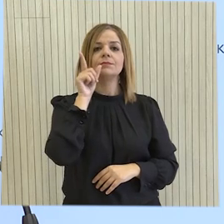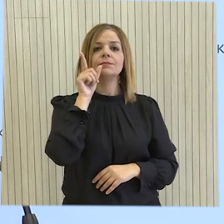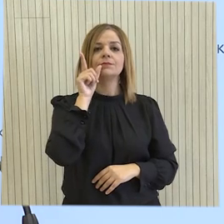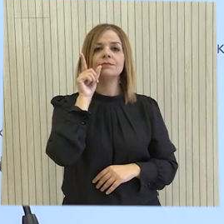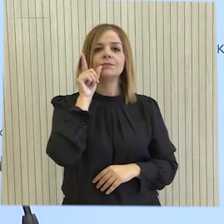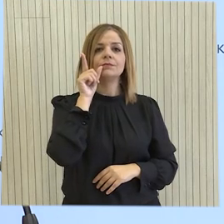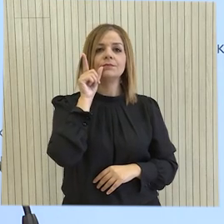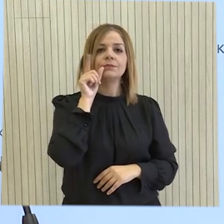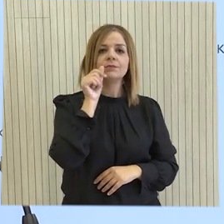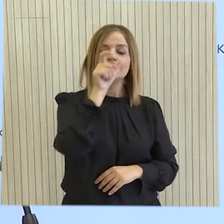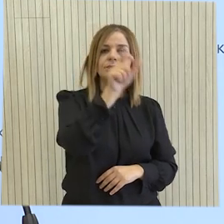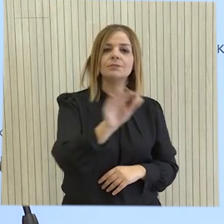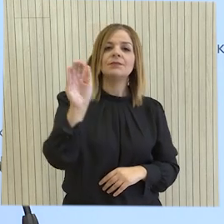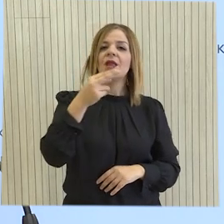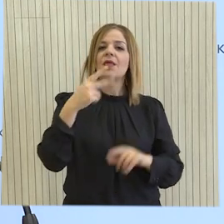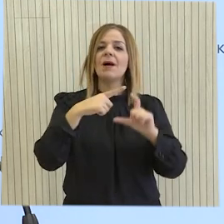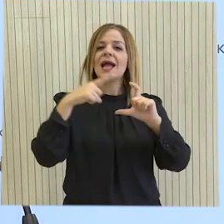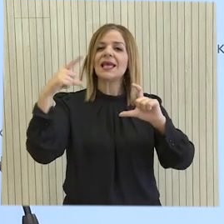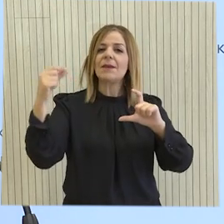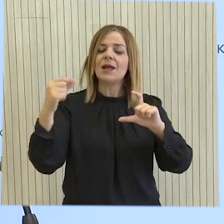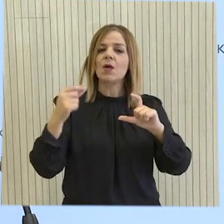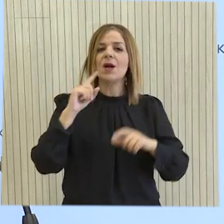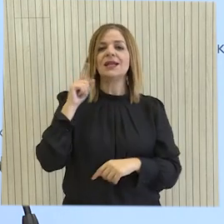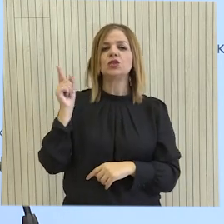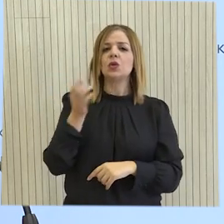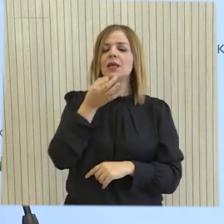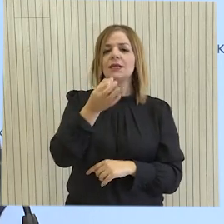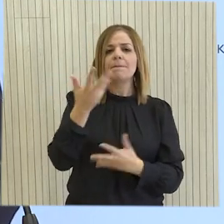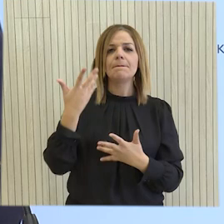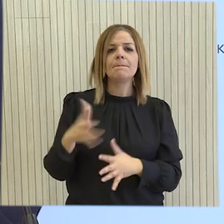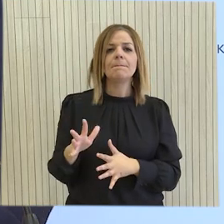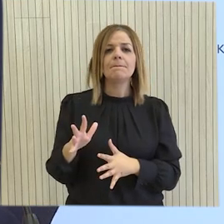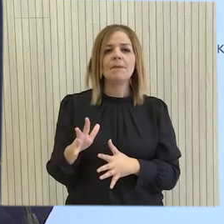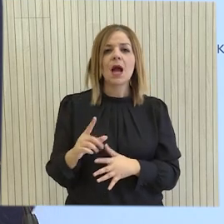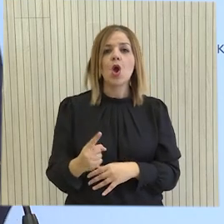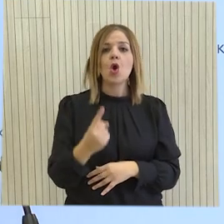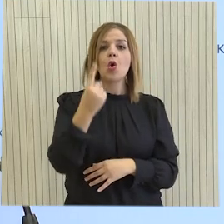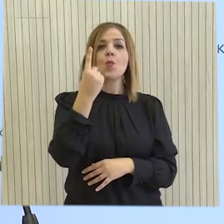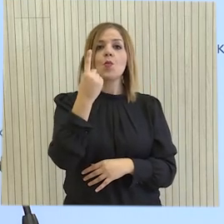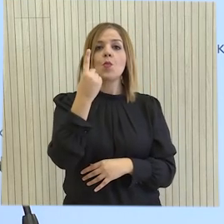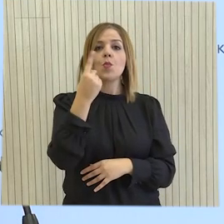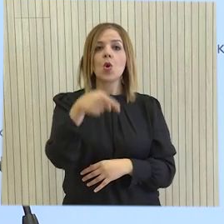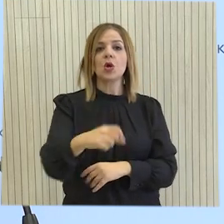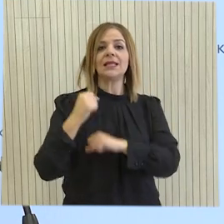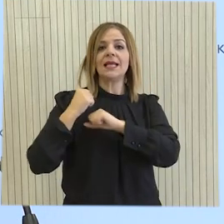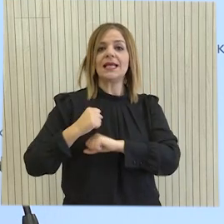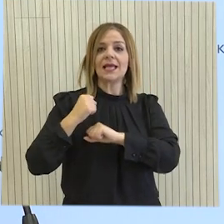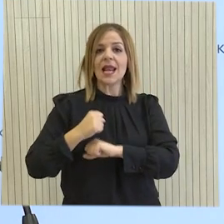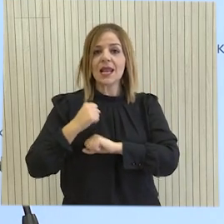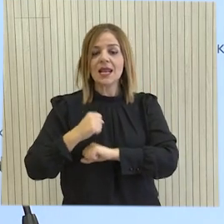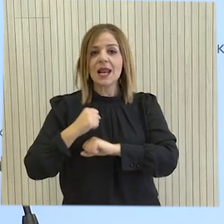Για τον Κυπριακό. Πρόεδρος είναι ότι, πρώτη του χρόνου, πρώτη του Γενάρη,